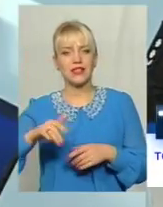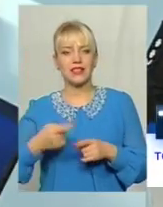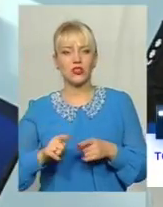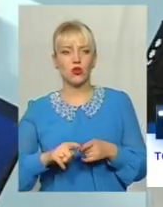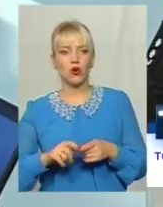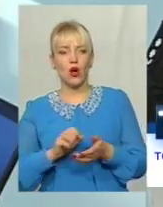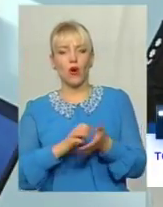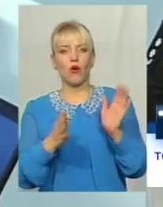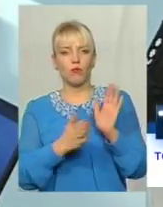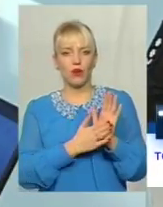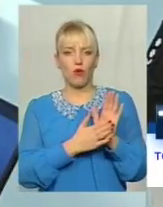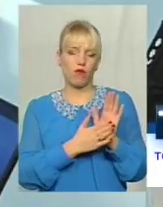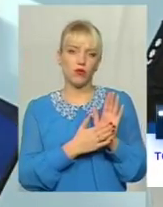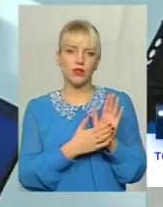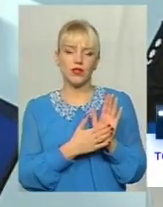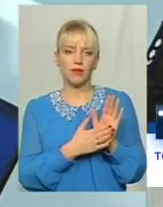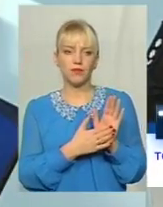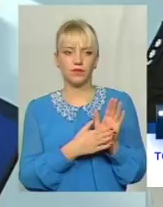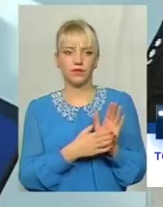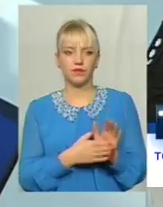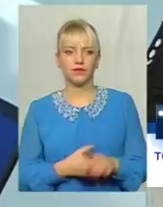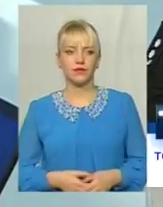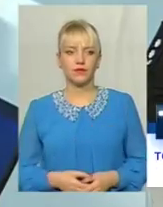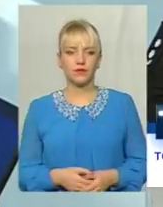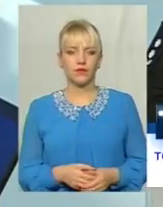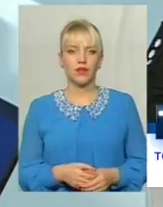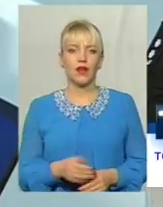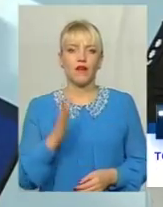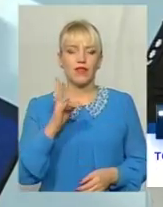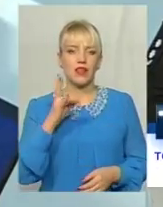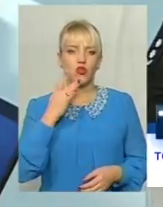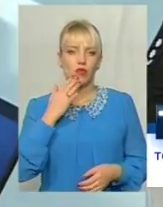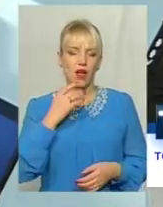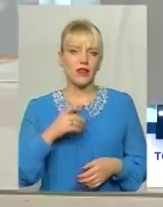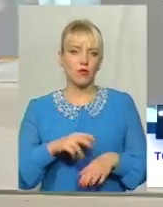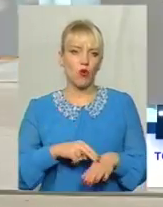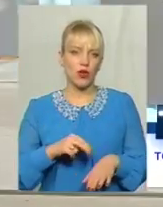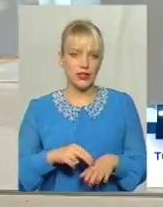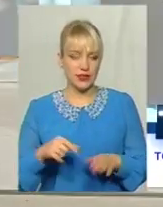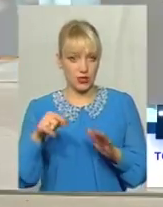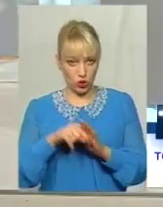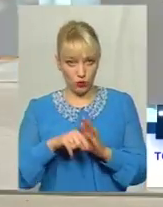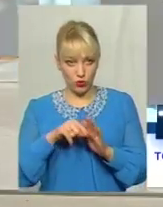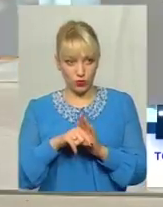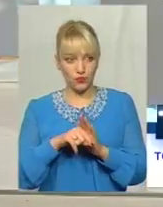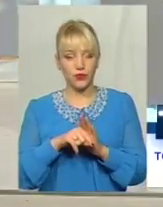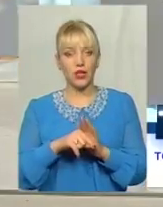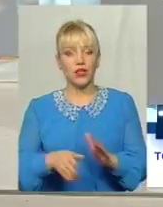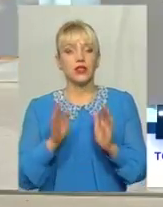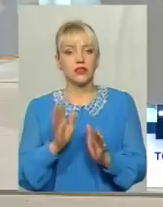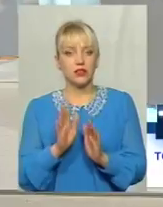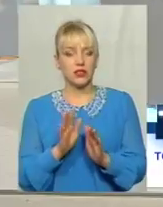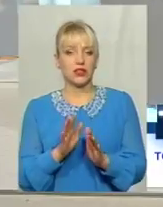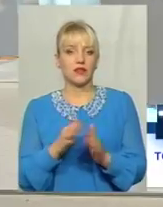одразу обліковується в національній поліції Тобто тільки не